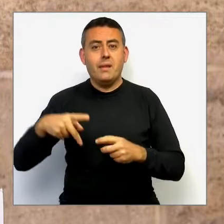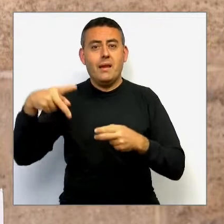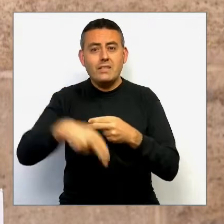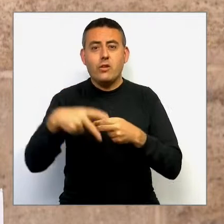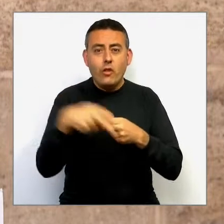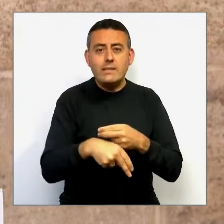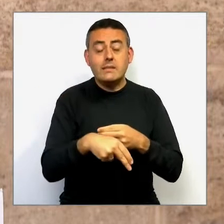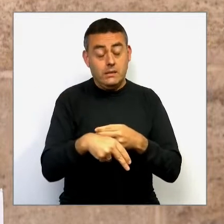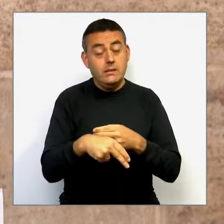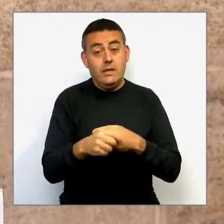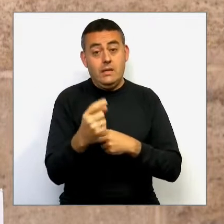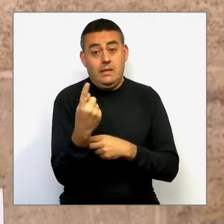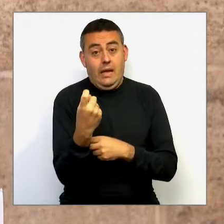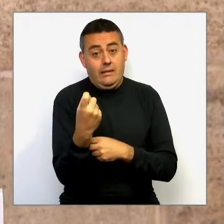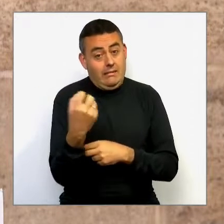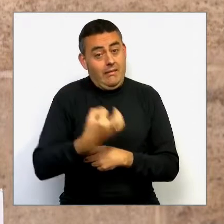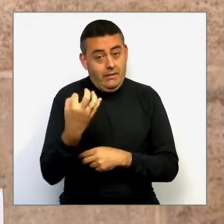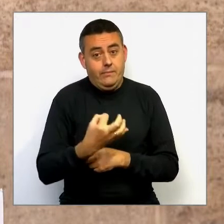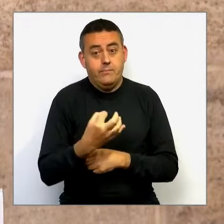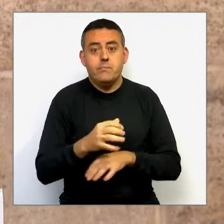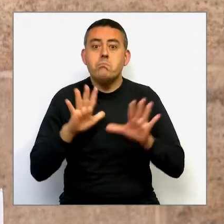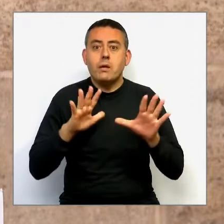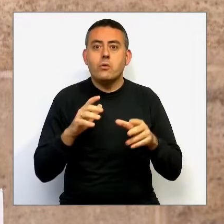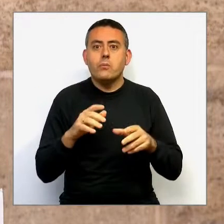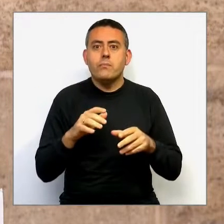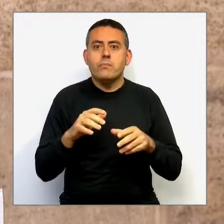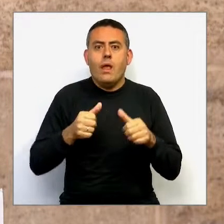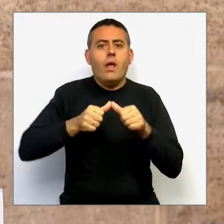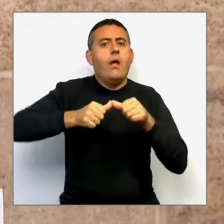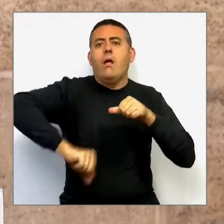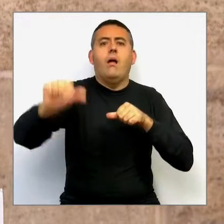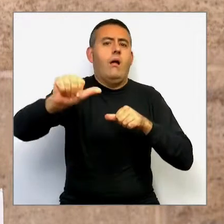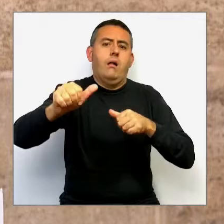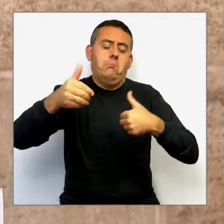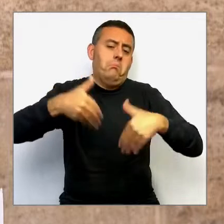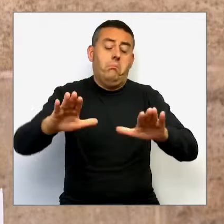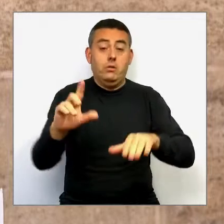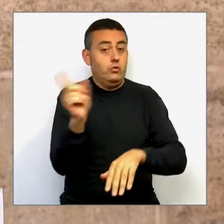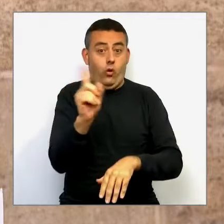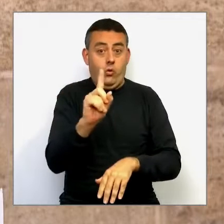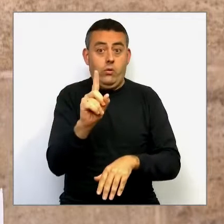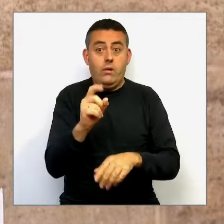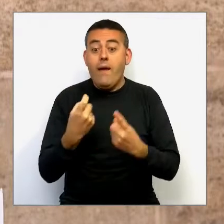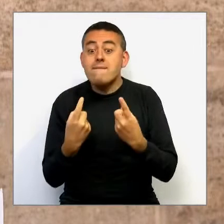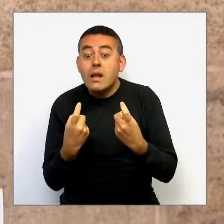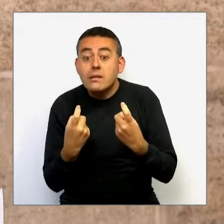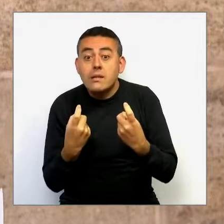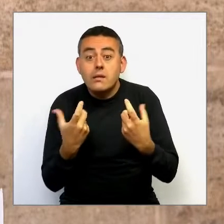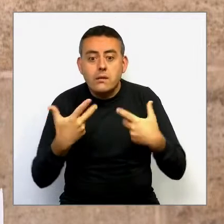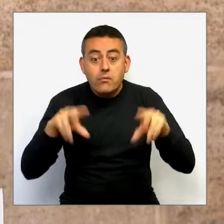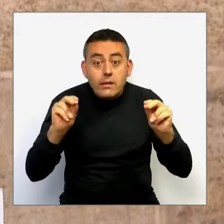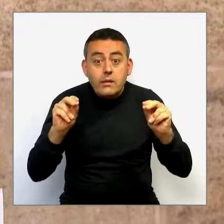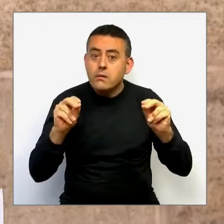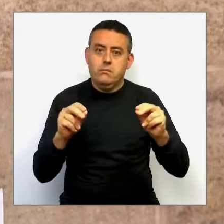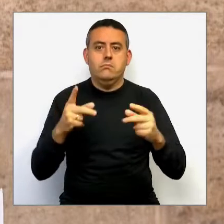es produirà cap restricció ni un dia més del que sigui necessari. Des d'aquesta perspectiva, que